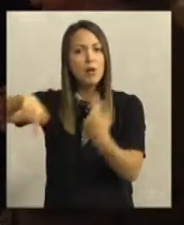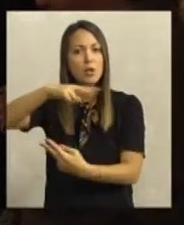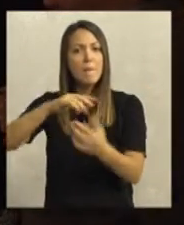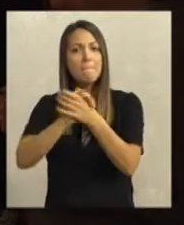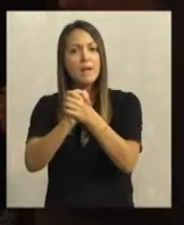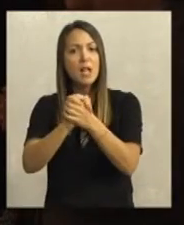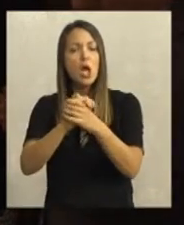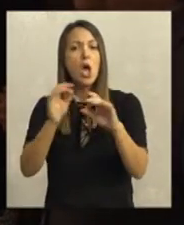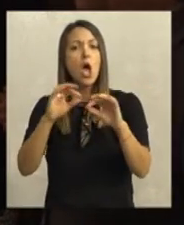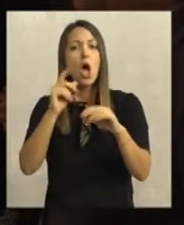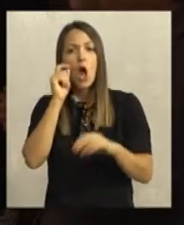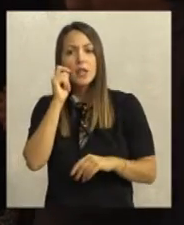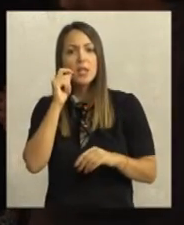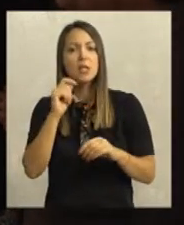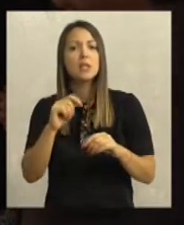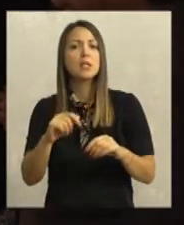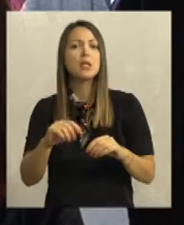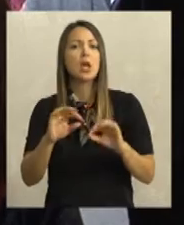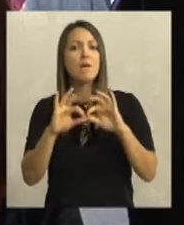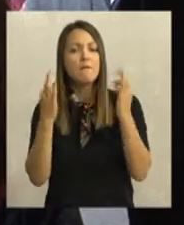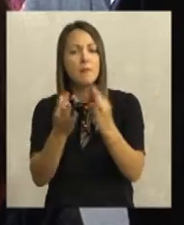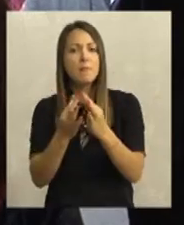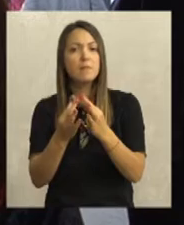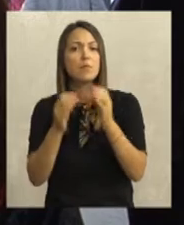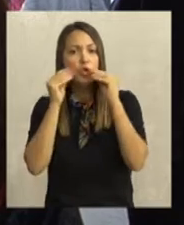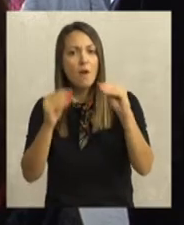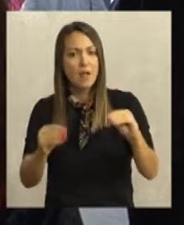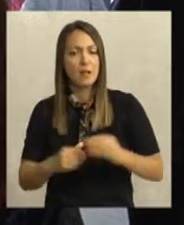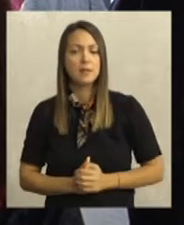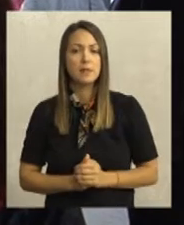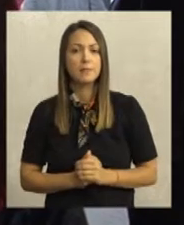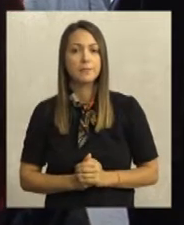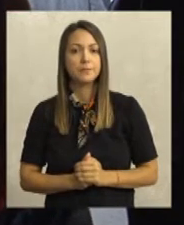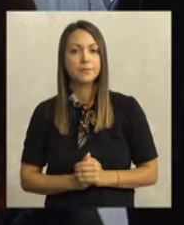prulaznici, prijatelji, roditelji, rođaci i poštovaoci ovog podviga.